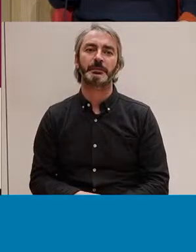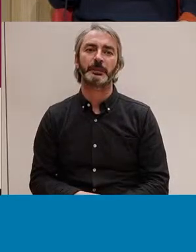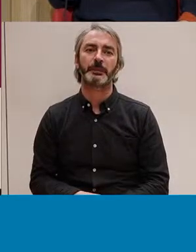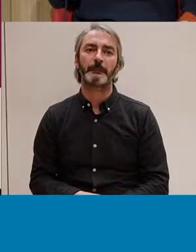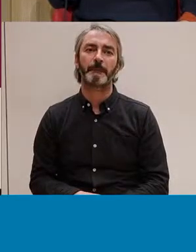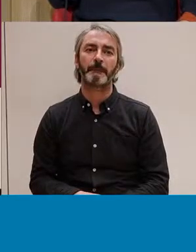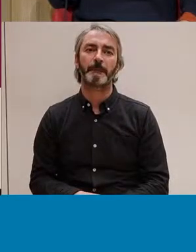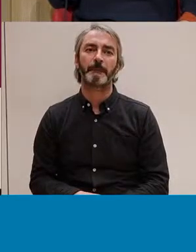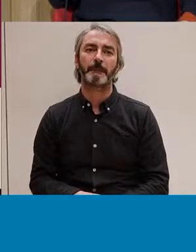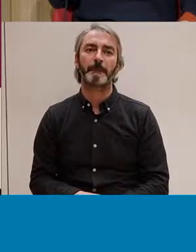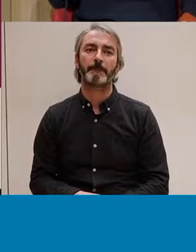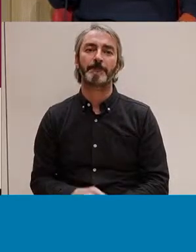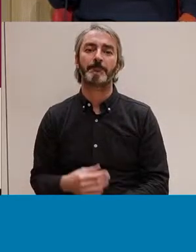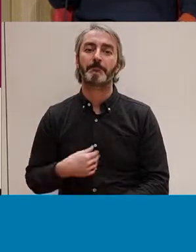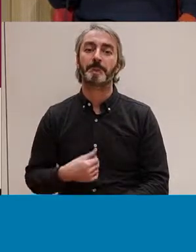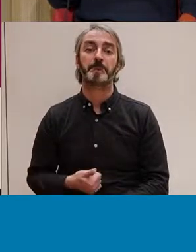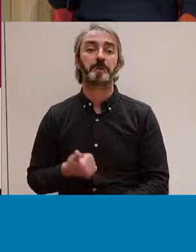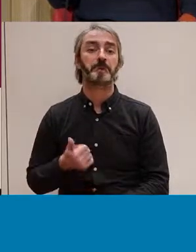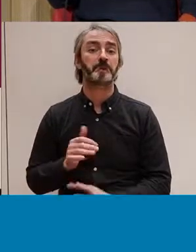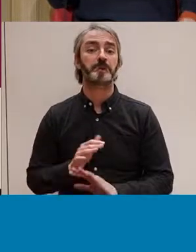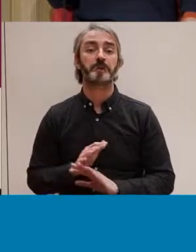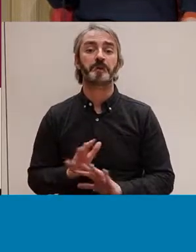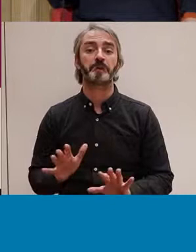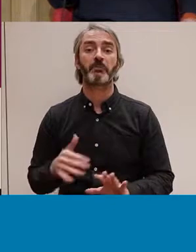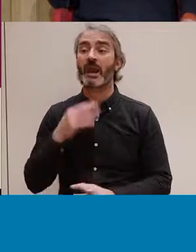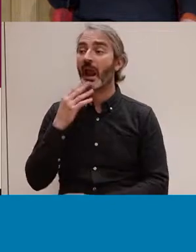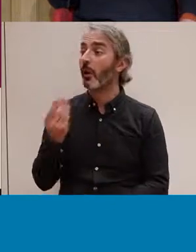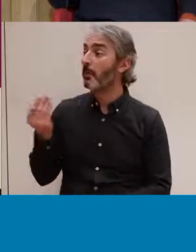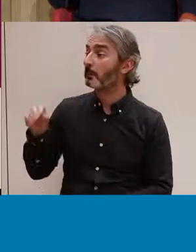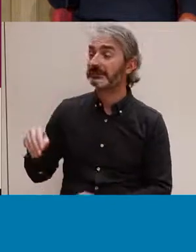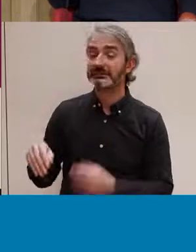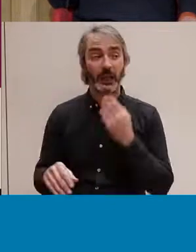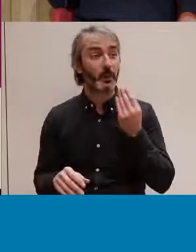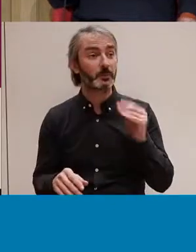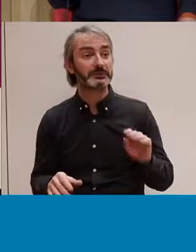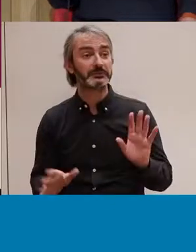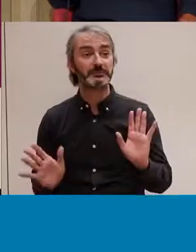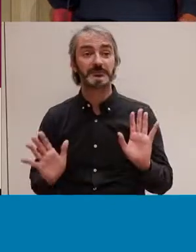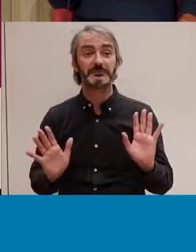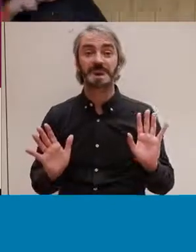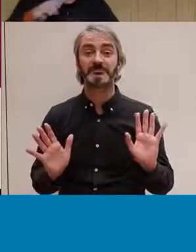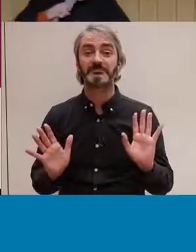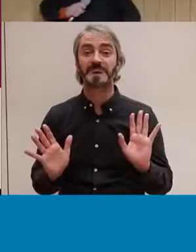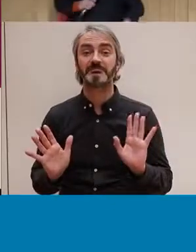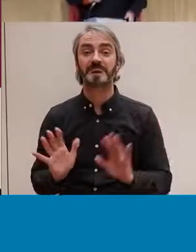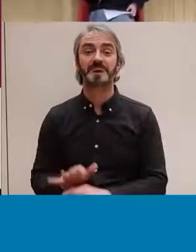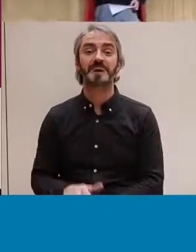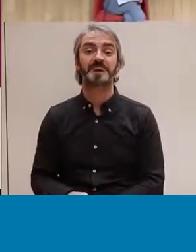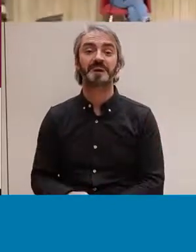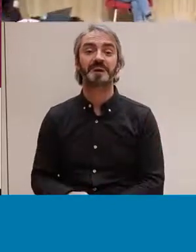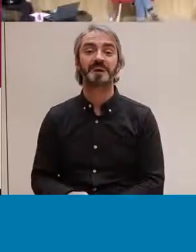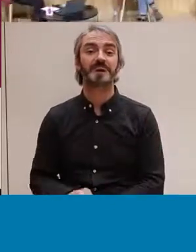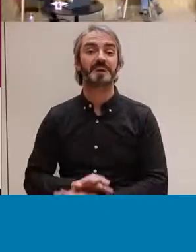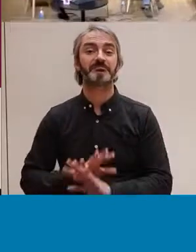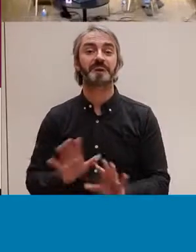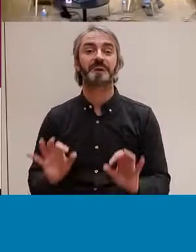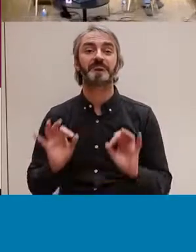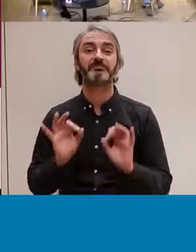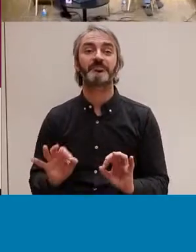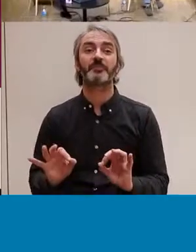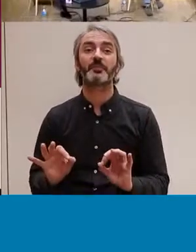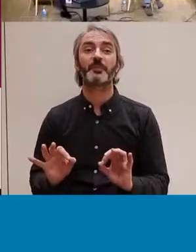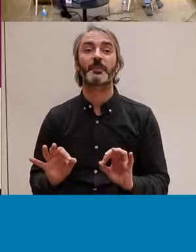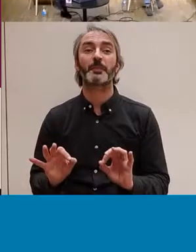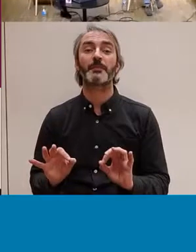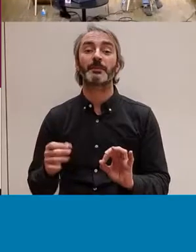Eh... Vale. Ara... Alguna vol afegir alguna cosa? No? Vale. Vale. Doncs